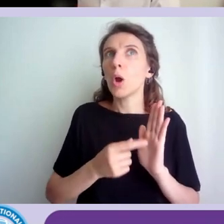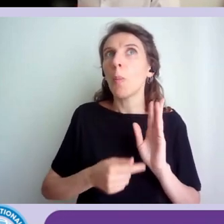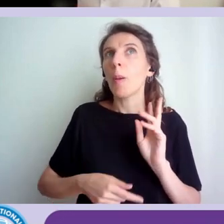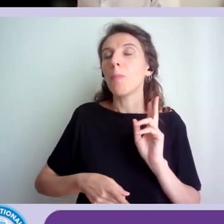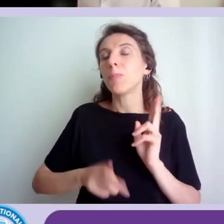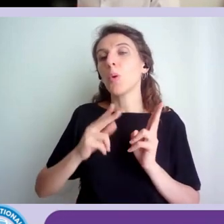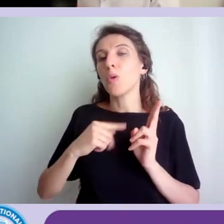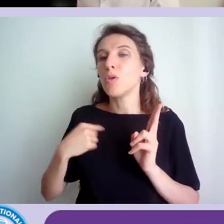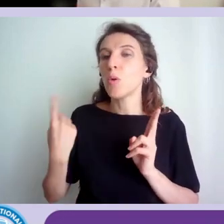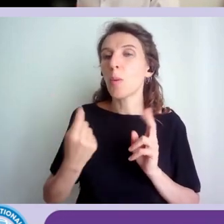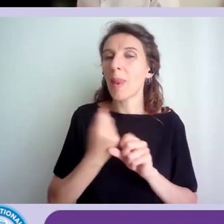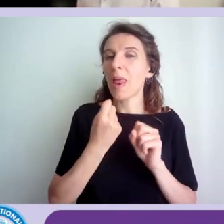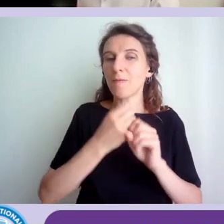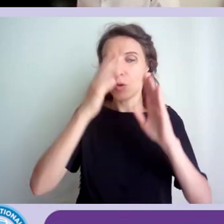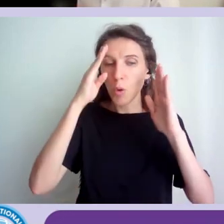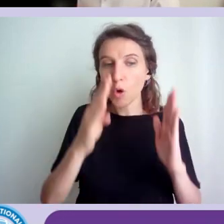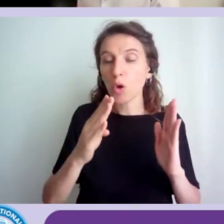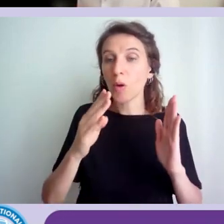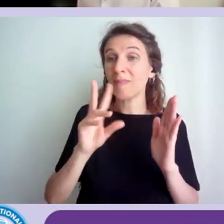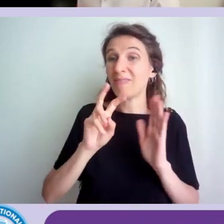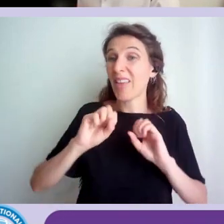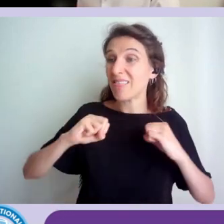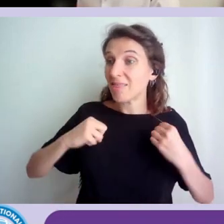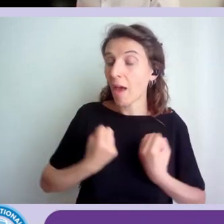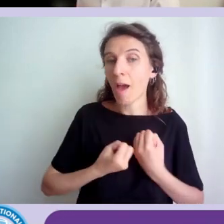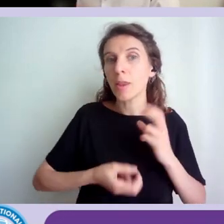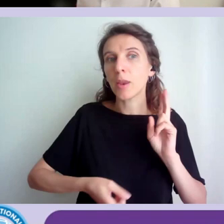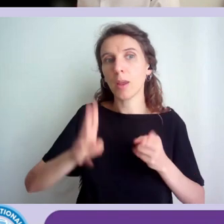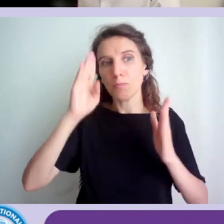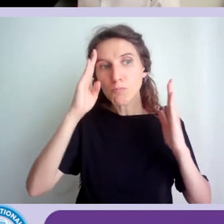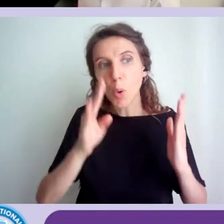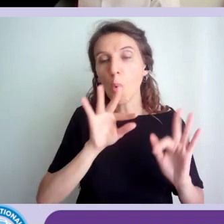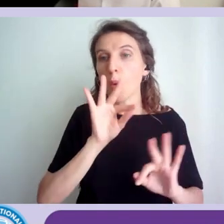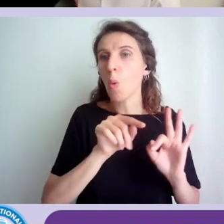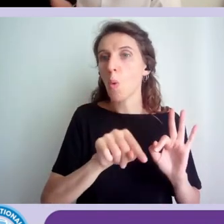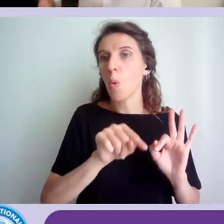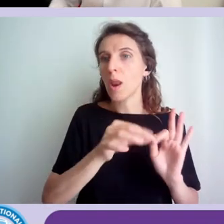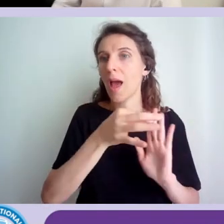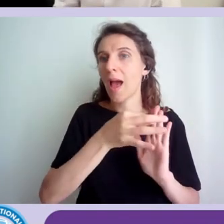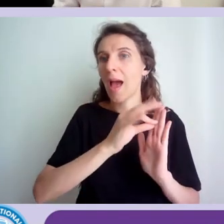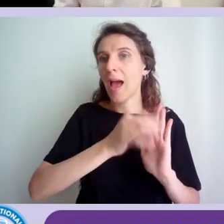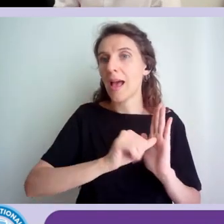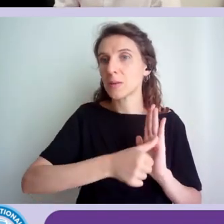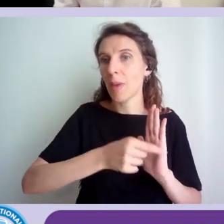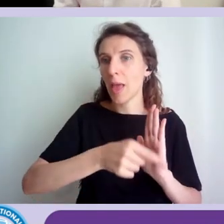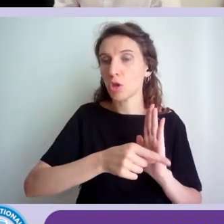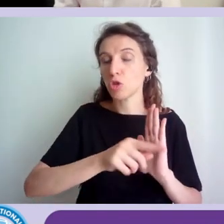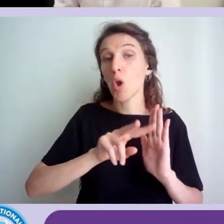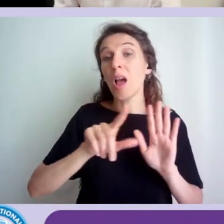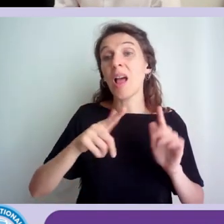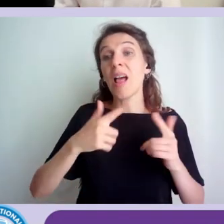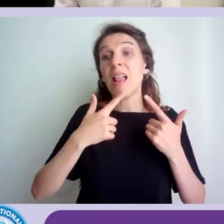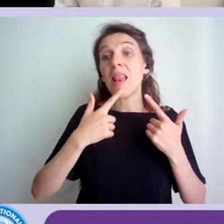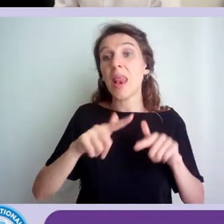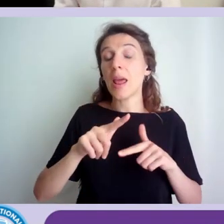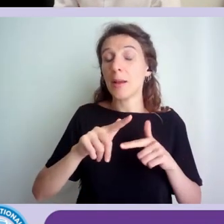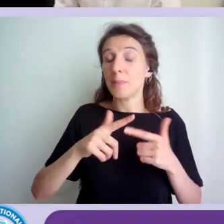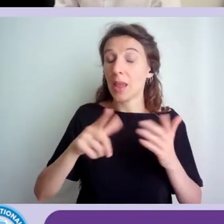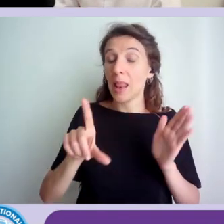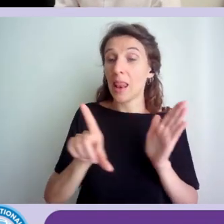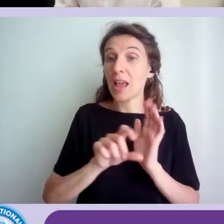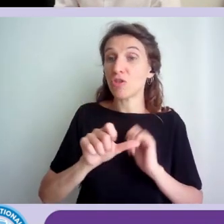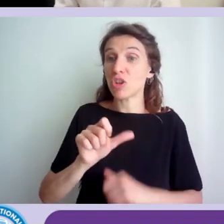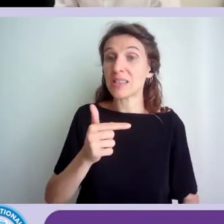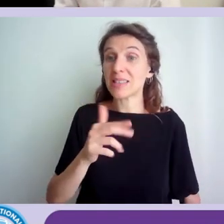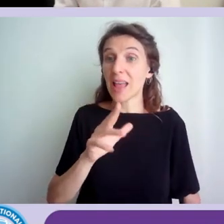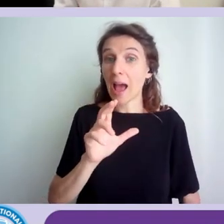negli ultimi vent'anni, dalla legge stanca in poi. Ma poi è composta da un